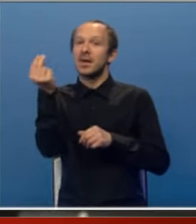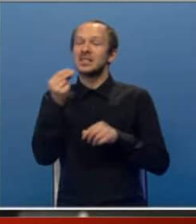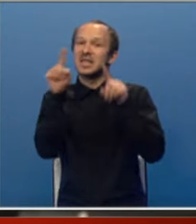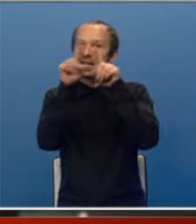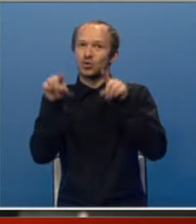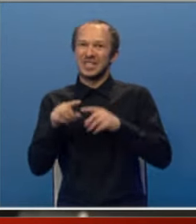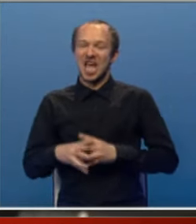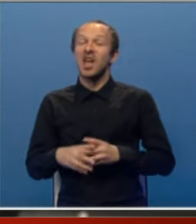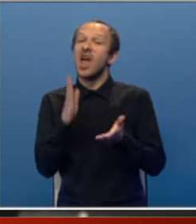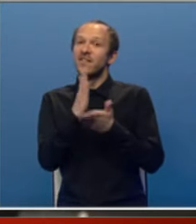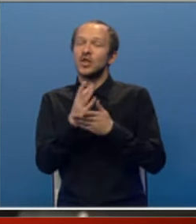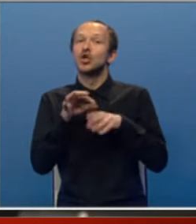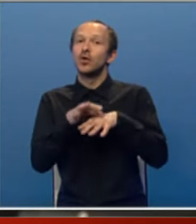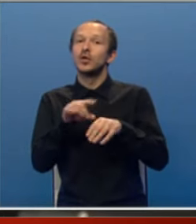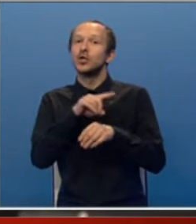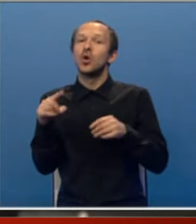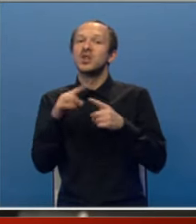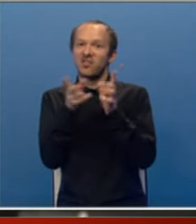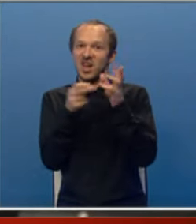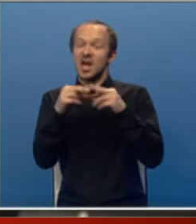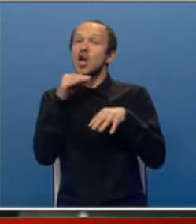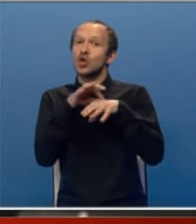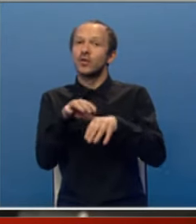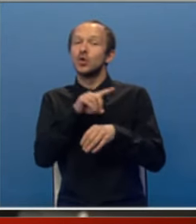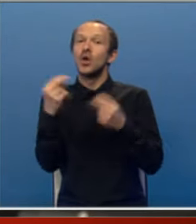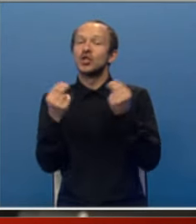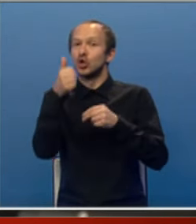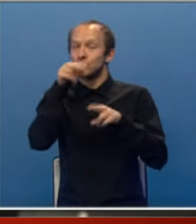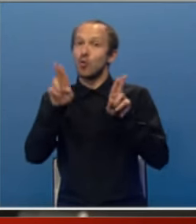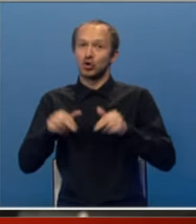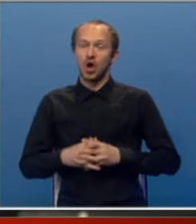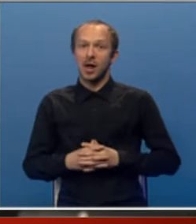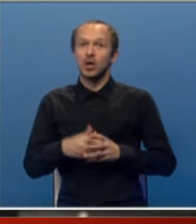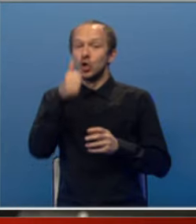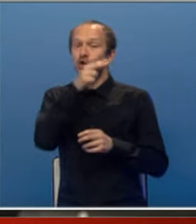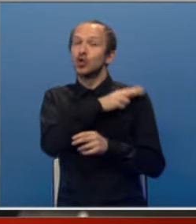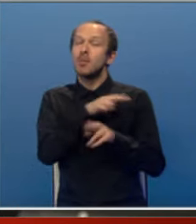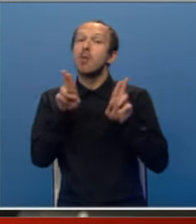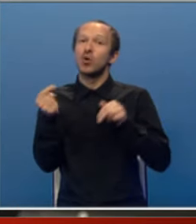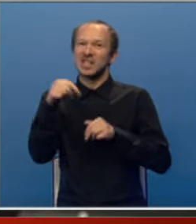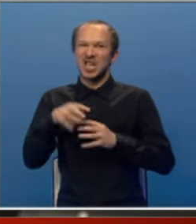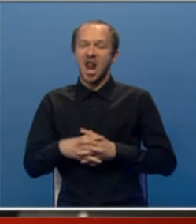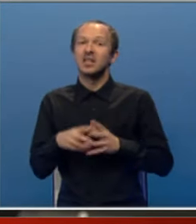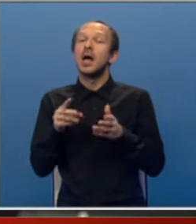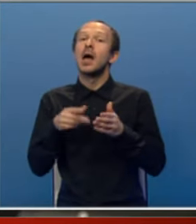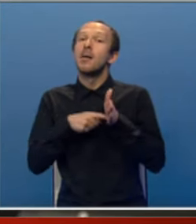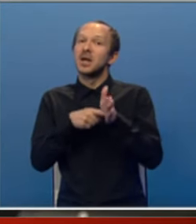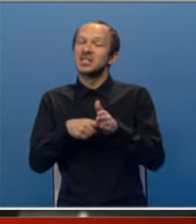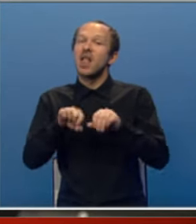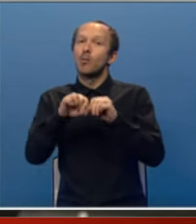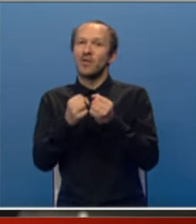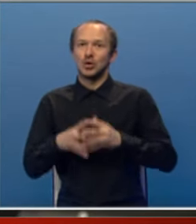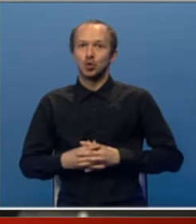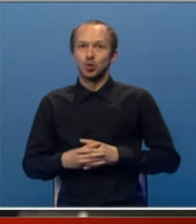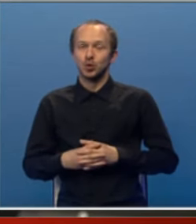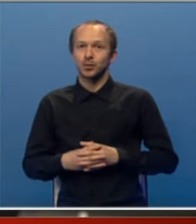rezolucije već dovodi do trvenja i već dovodi do nečega što može, što ima potencijal da predstavlja povredu